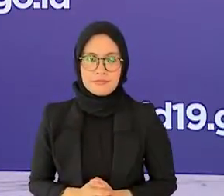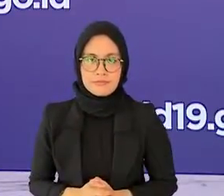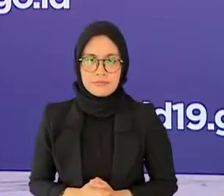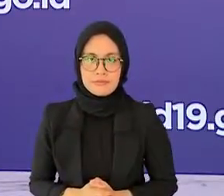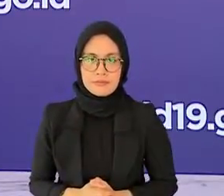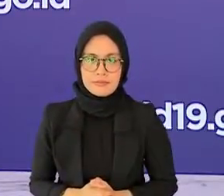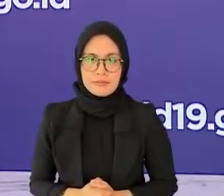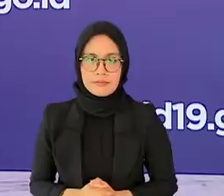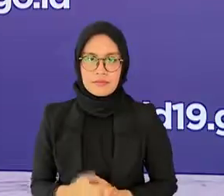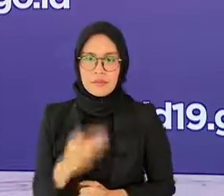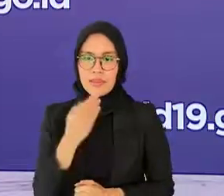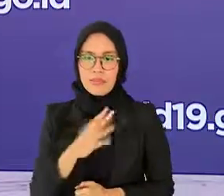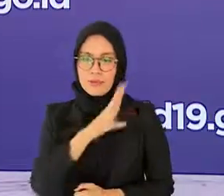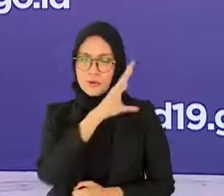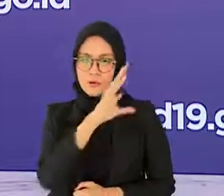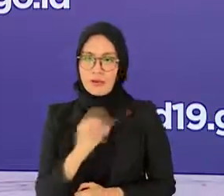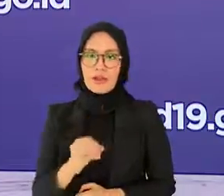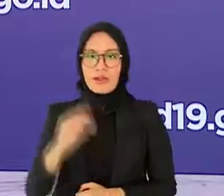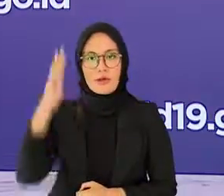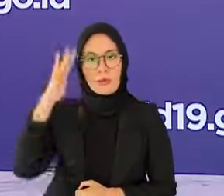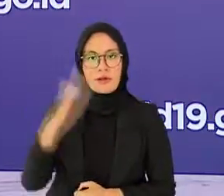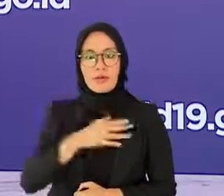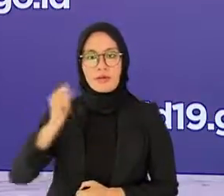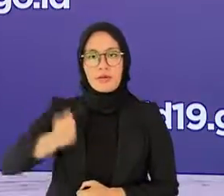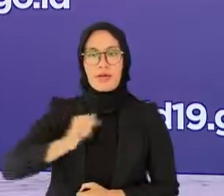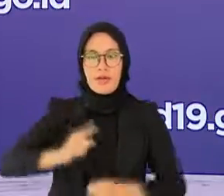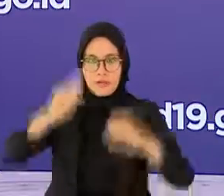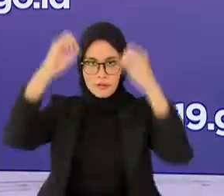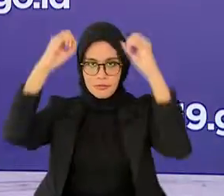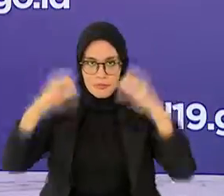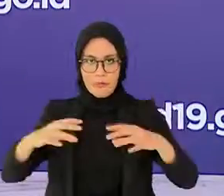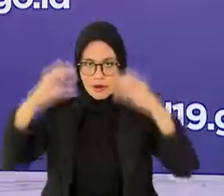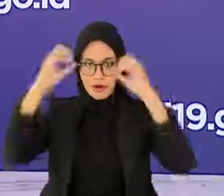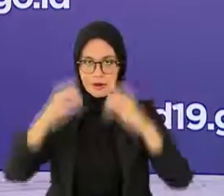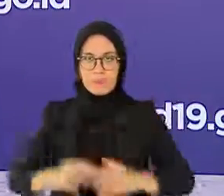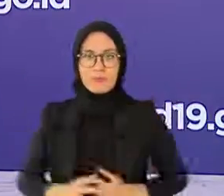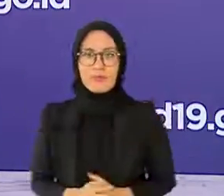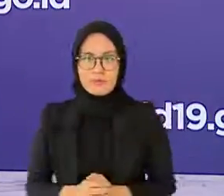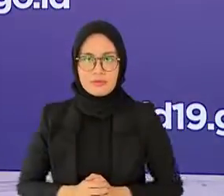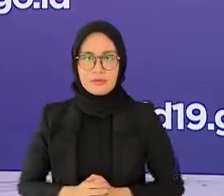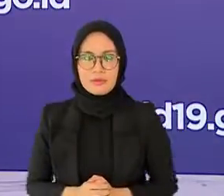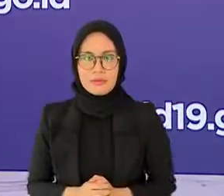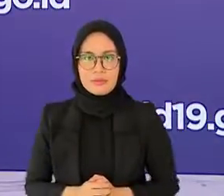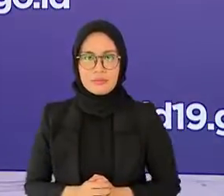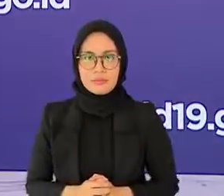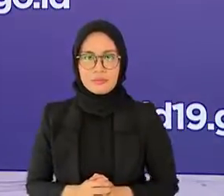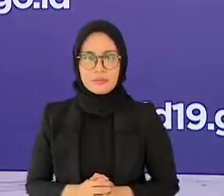selamat sore wassalamualaikum warahmatullahi wabarakatuh